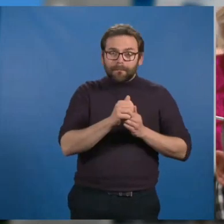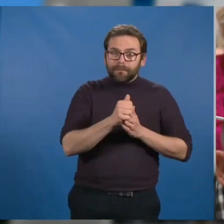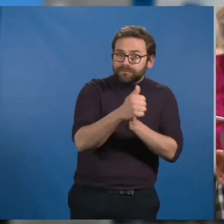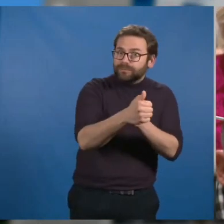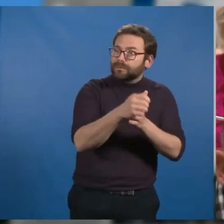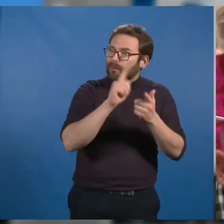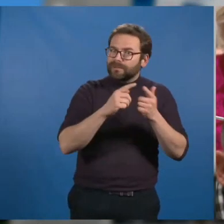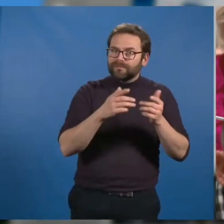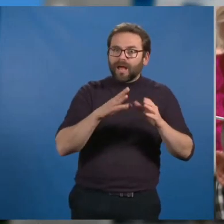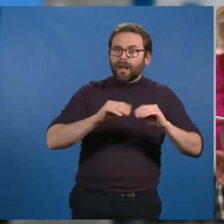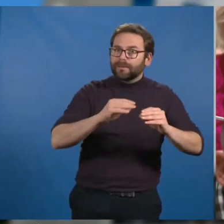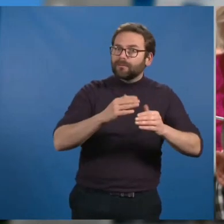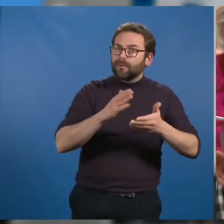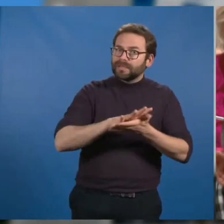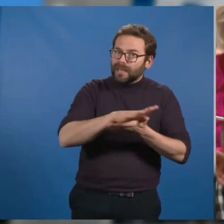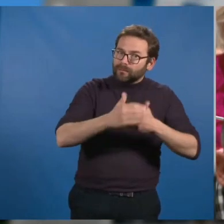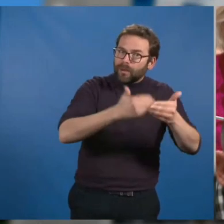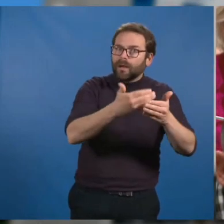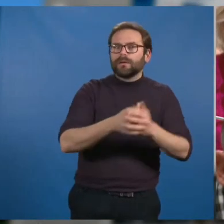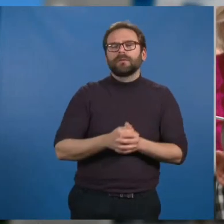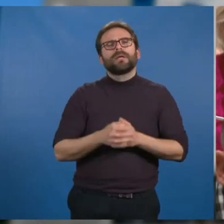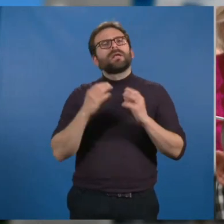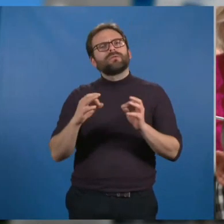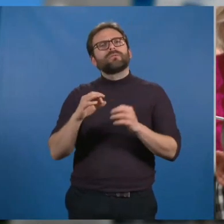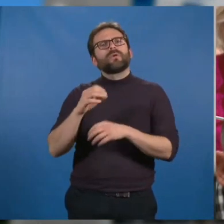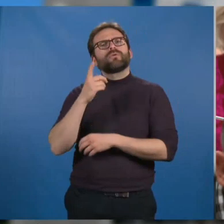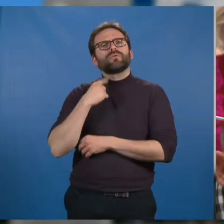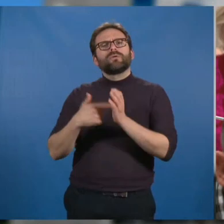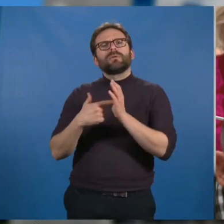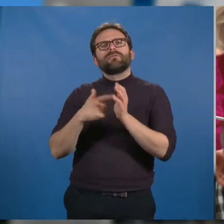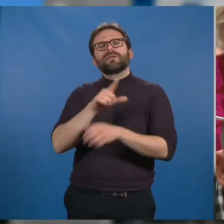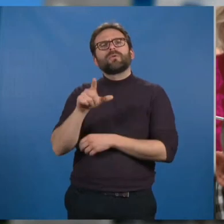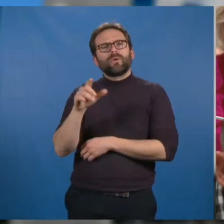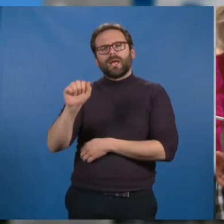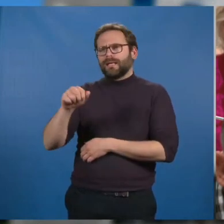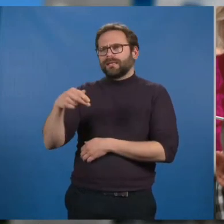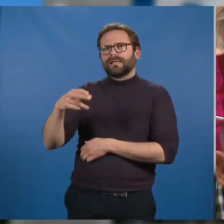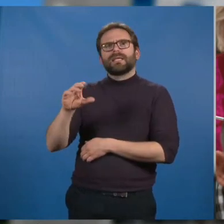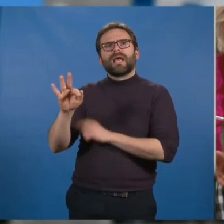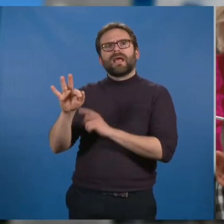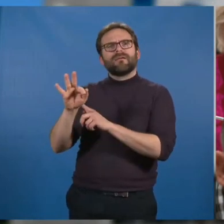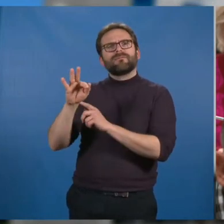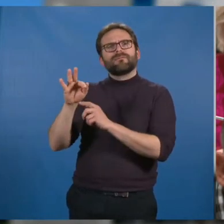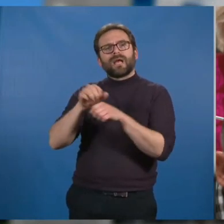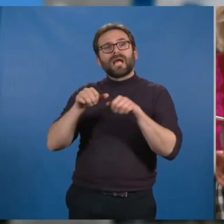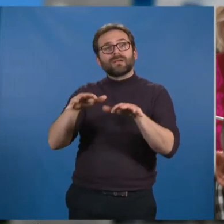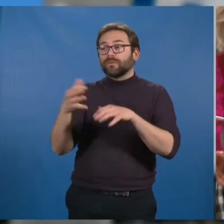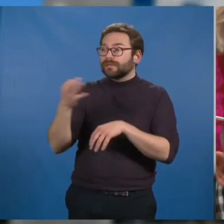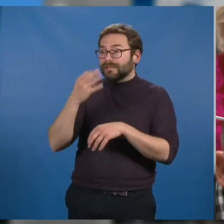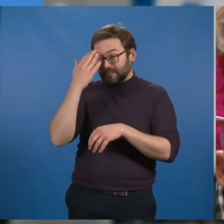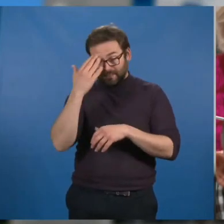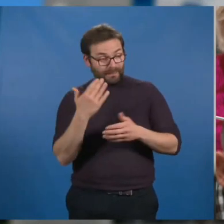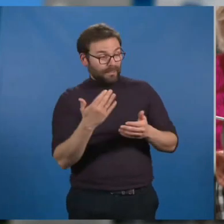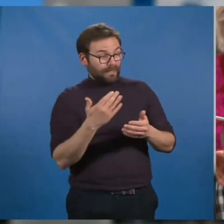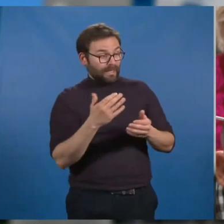février 2022, SNCF Réseau soulignait que si rien n'était faible, nous aurions en 2050 le même réseau que celui-ci